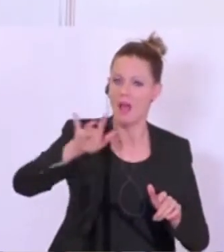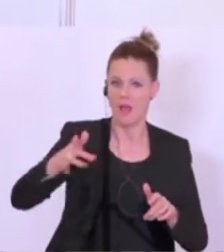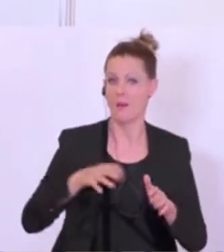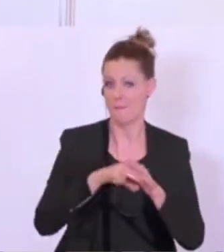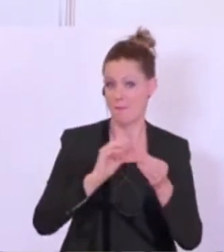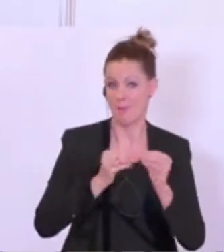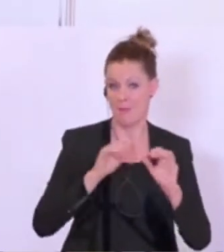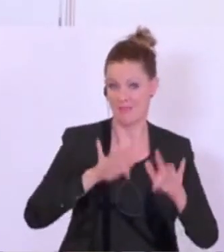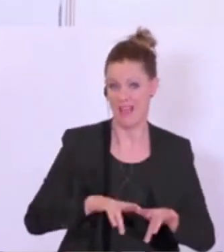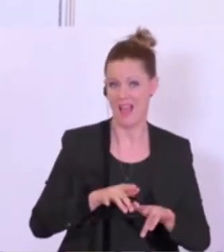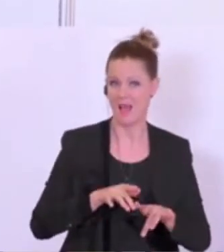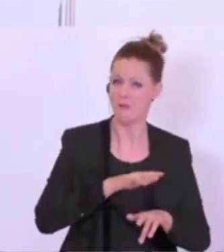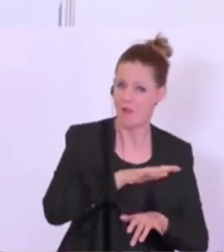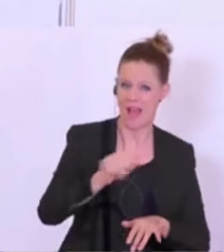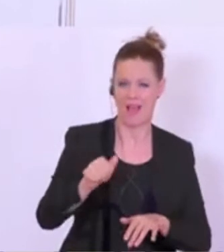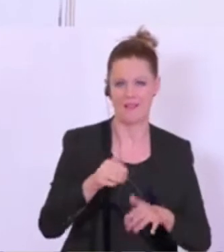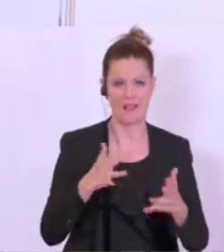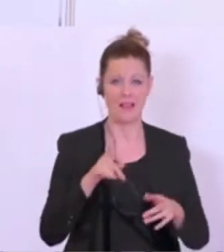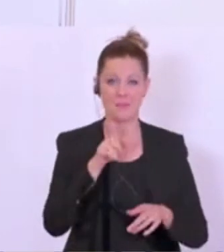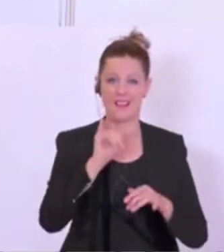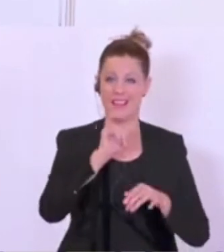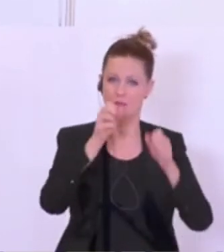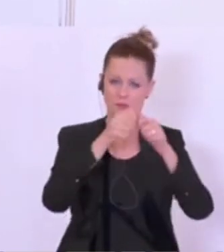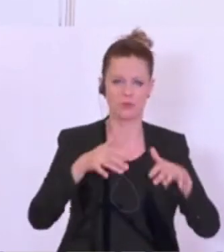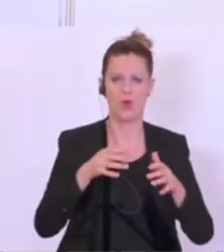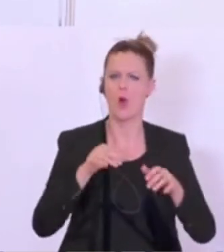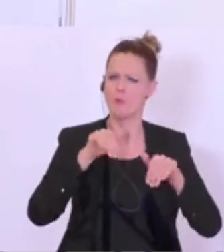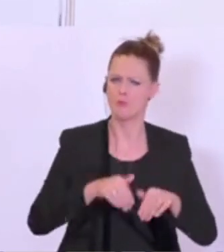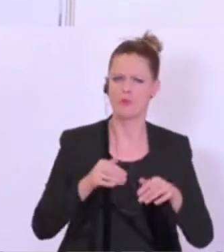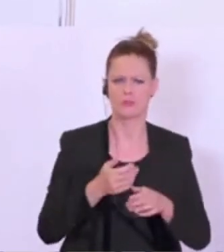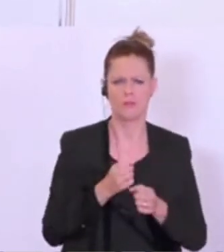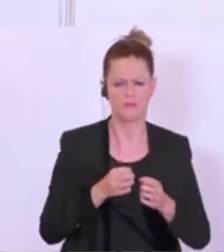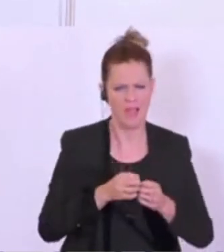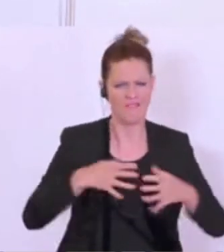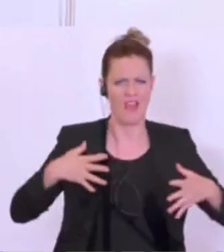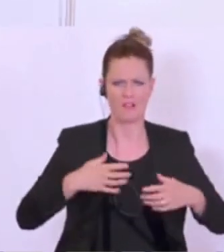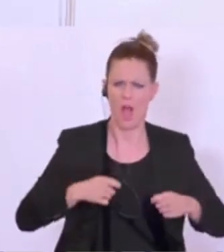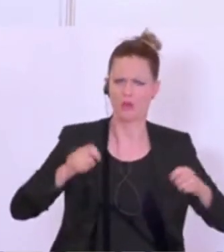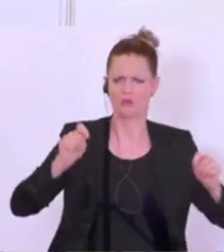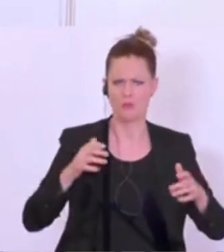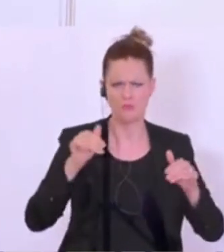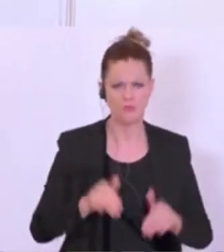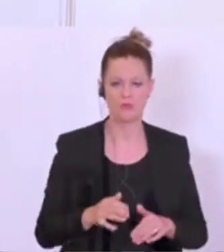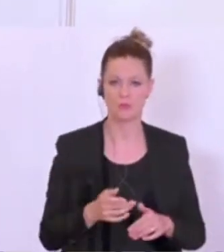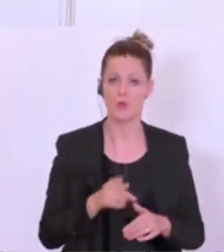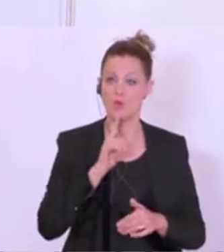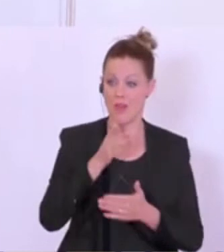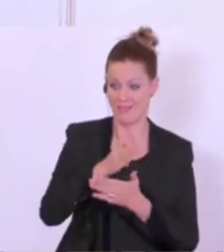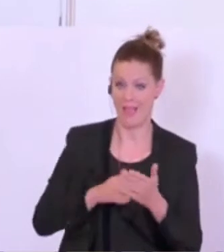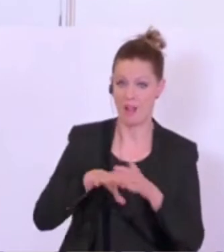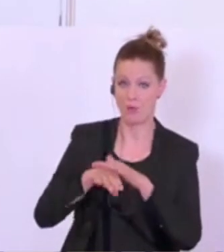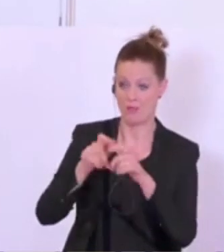Trotzdem ist der Ausbau der Infrastruktur nicht ein ganz wichtiger Punkt, weil auch wenn es nur einen Teil der Unternehmen betrifft, ist es